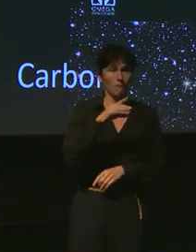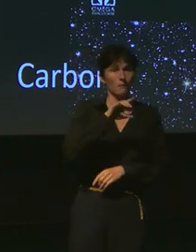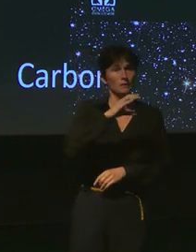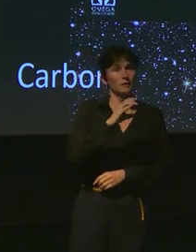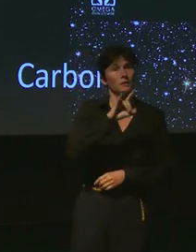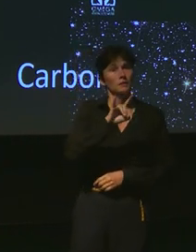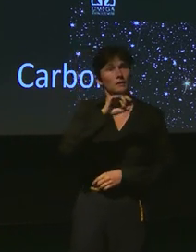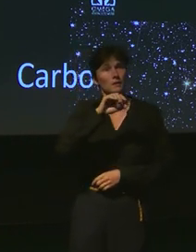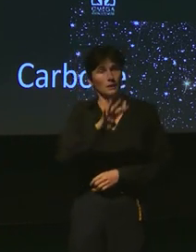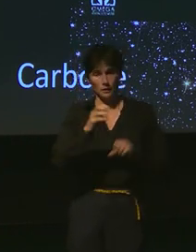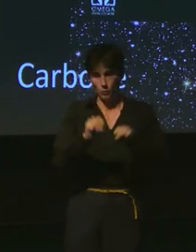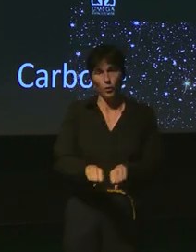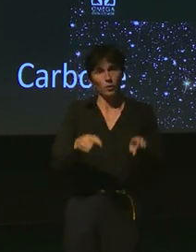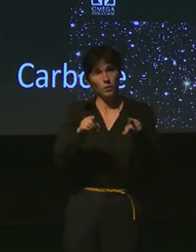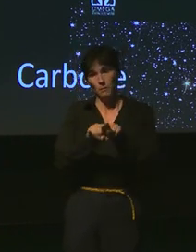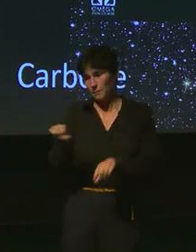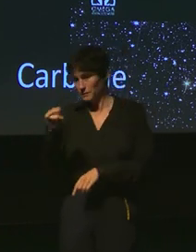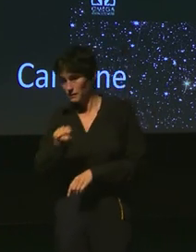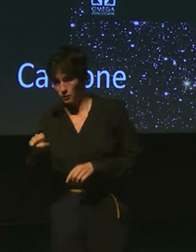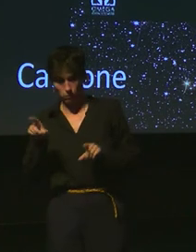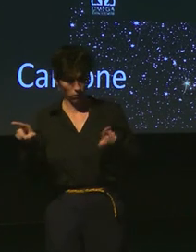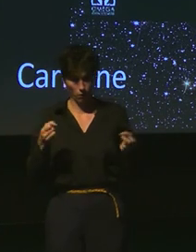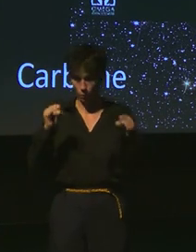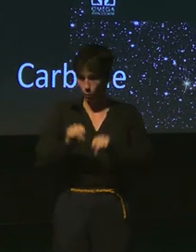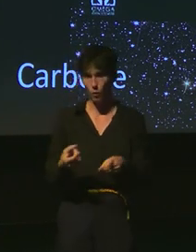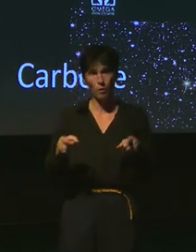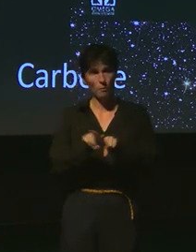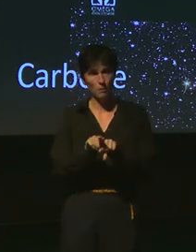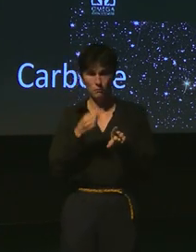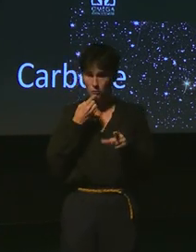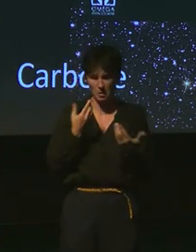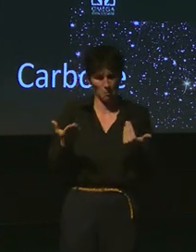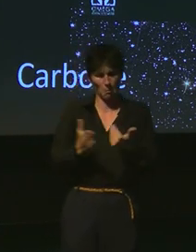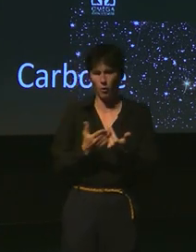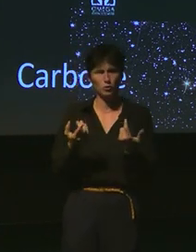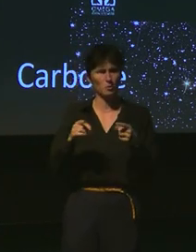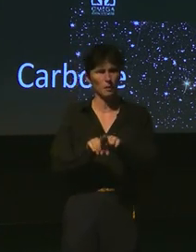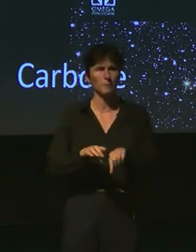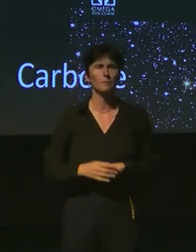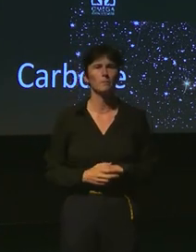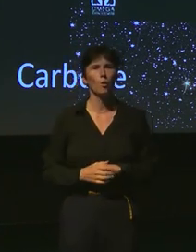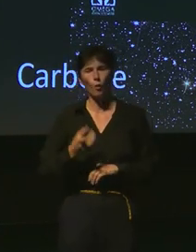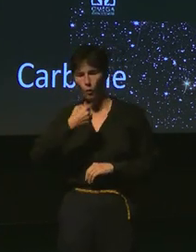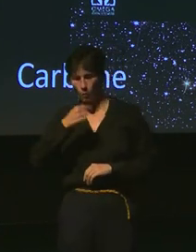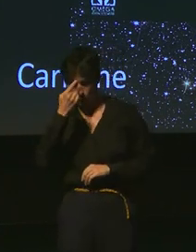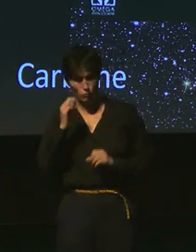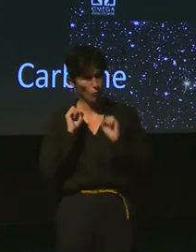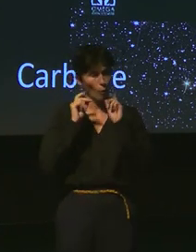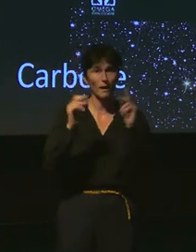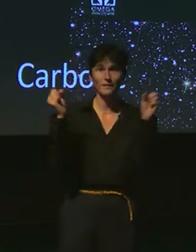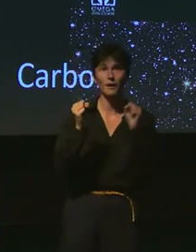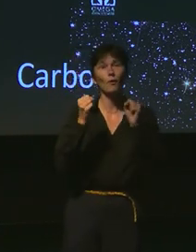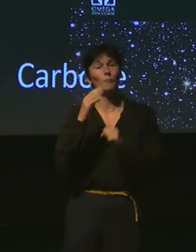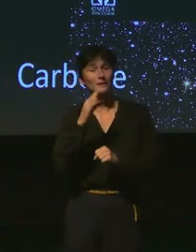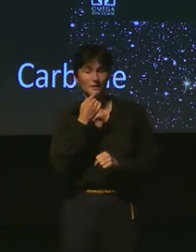-H-K fois et donc ce sont des composés analogues du coup on se dit ok mais pour faire la vie il faire des